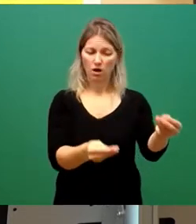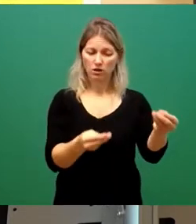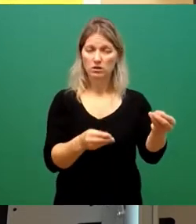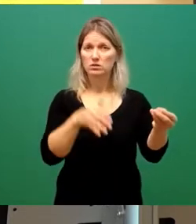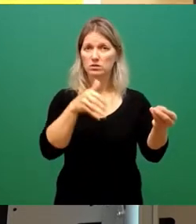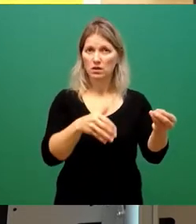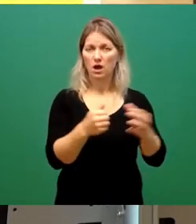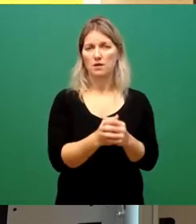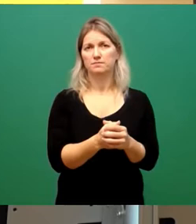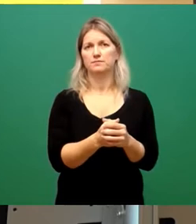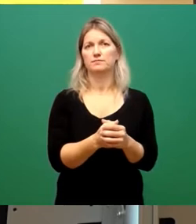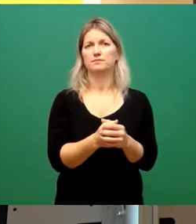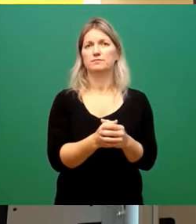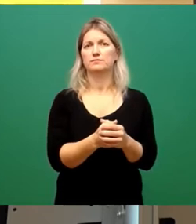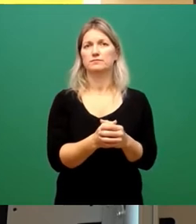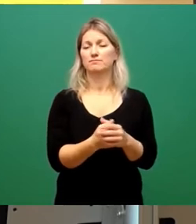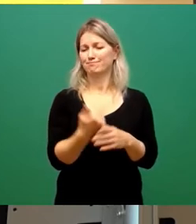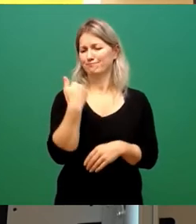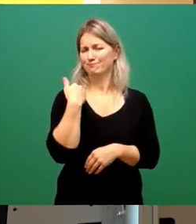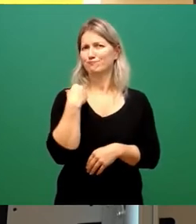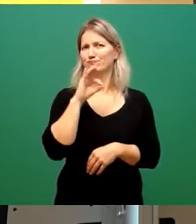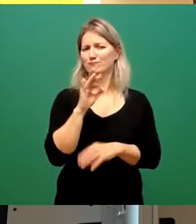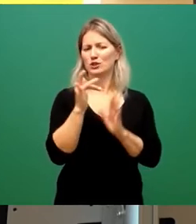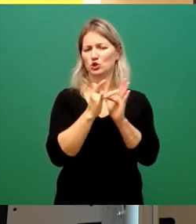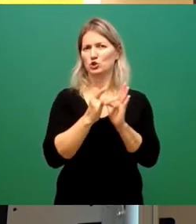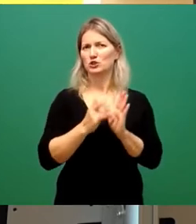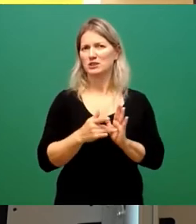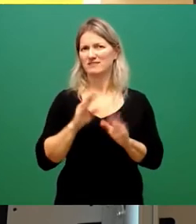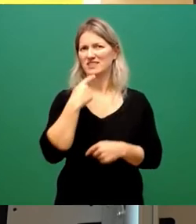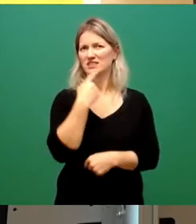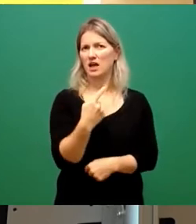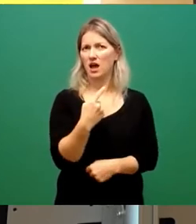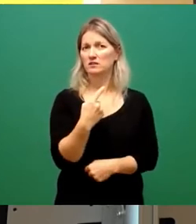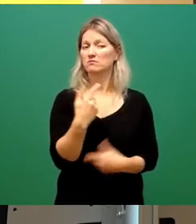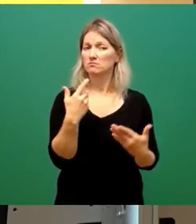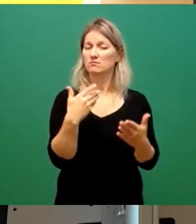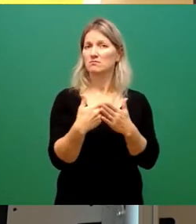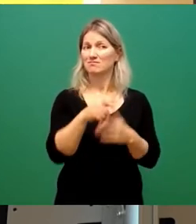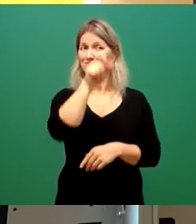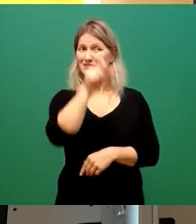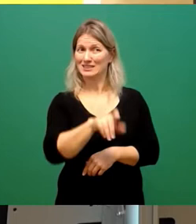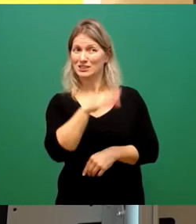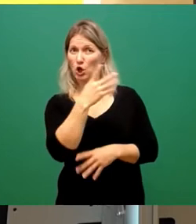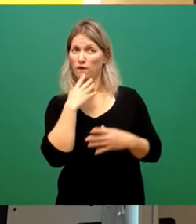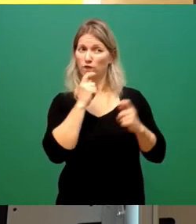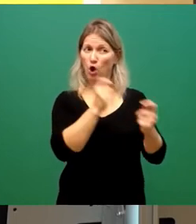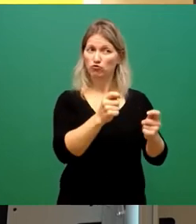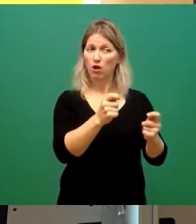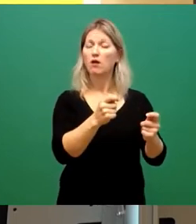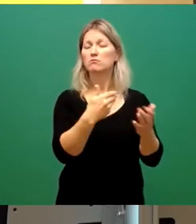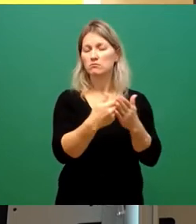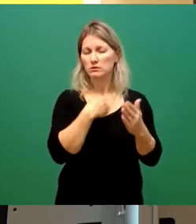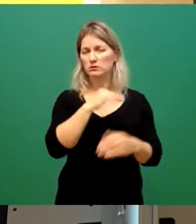soeben genannten Gründen werden wir diesem Vorschlag von Herrn Hilbert unsere Zustimmung erteilen.